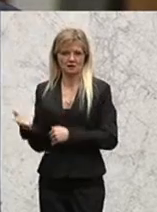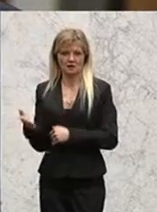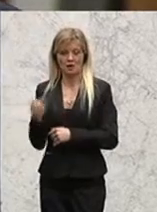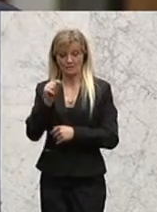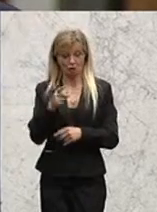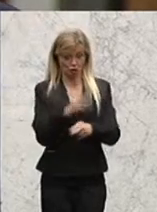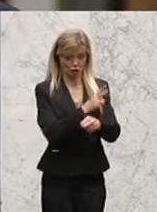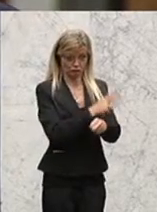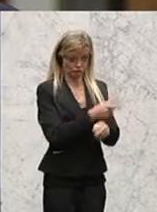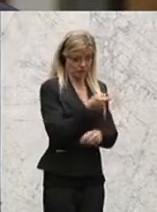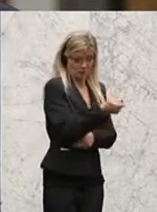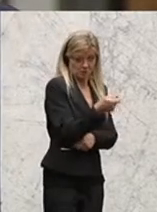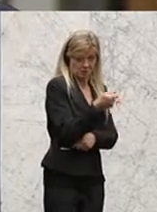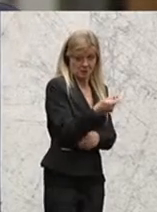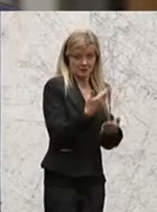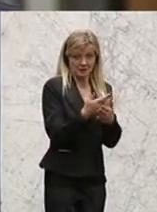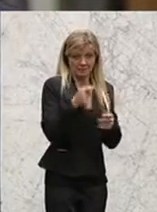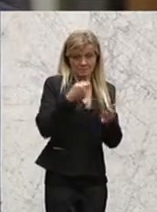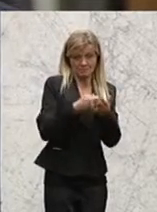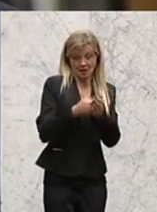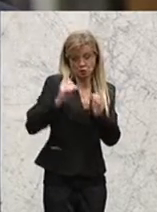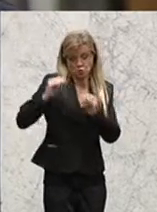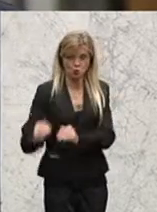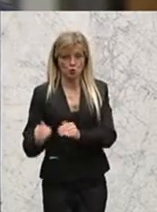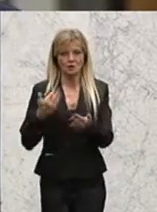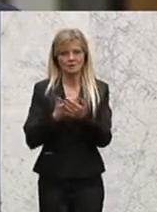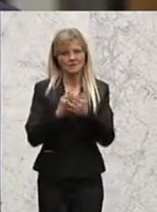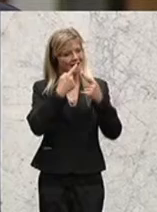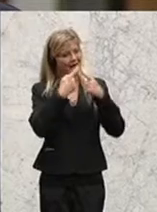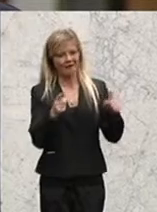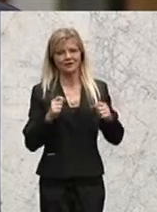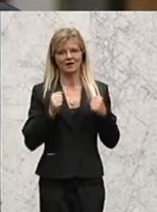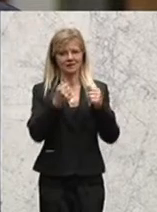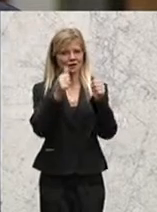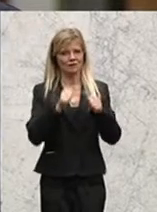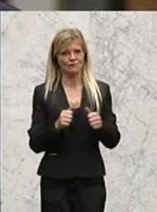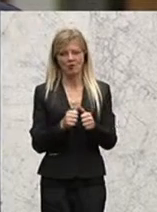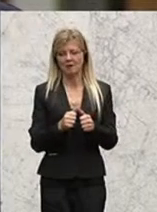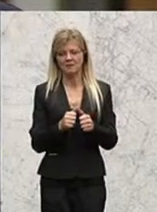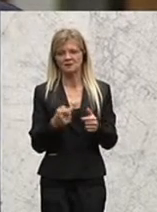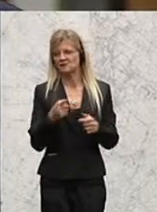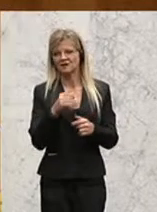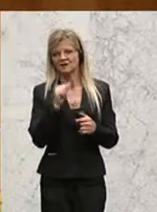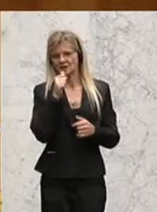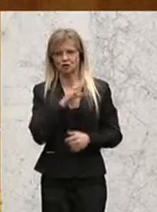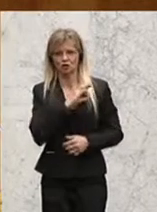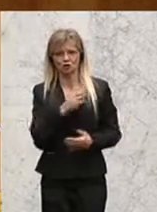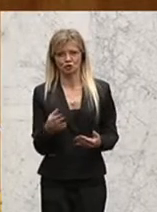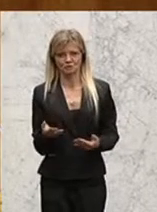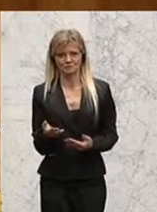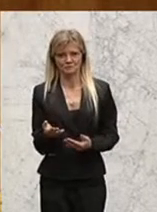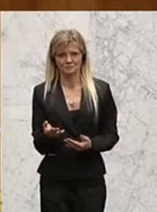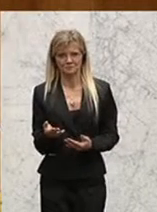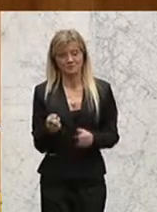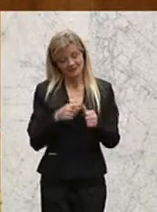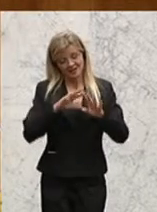künstlich da unten zu drücken und damit die anderen Energieformen unattraktiv zu machen. Und wenn man die Gesamtkosten